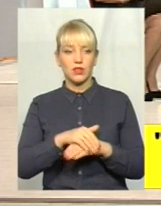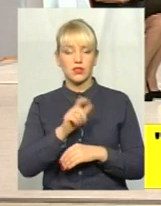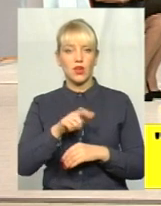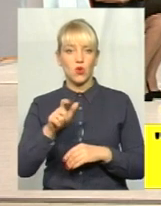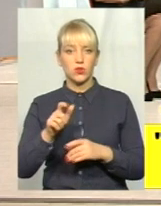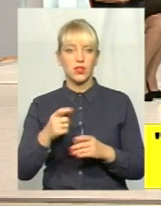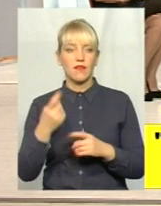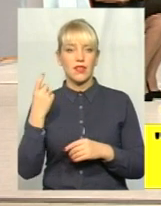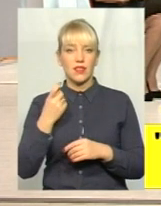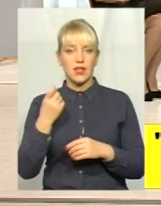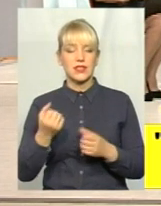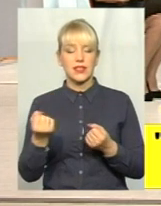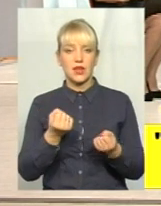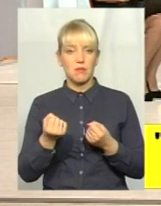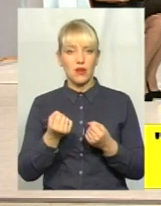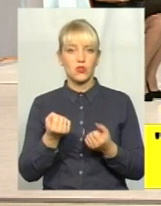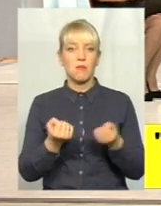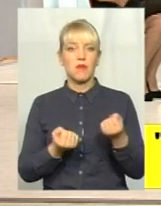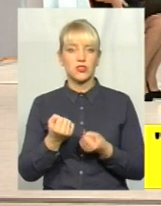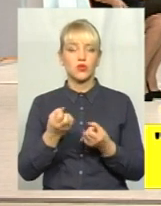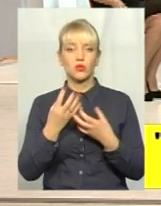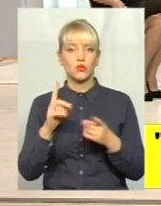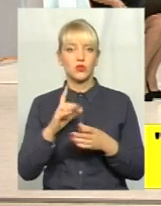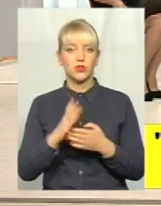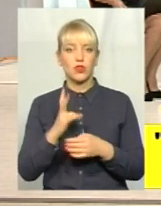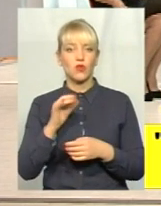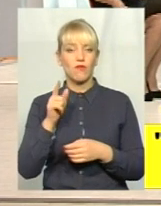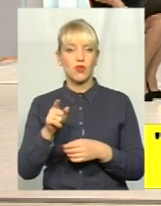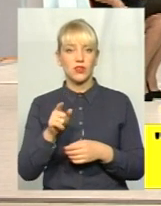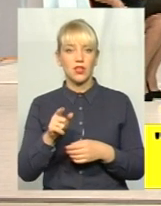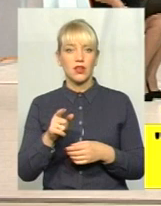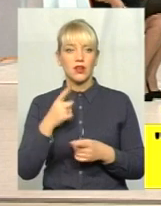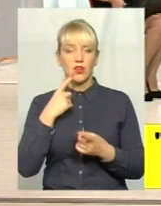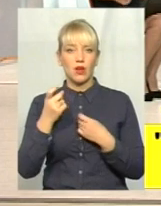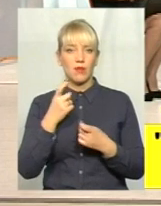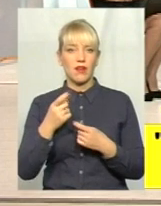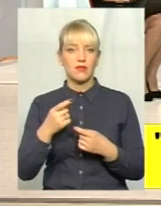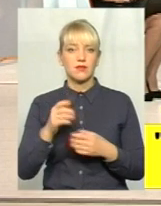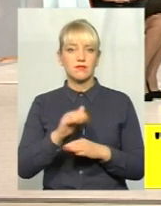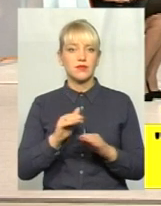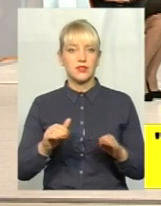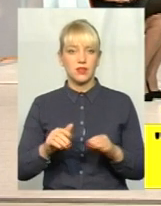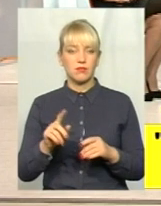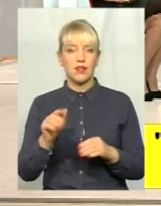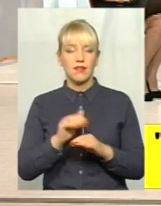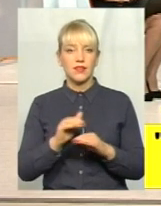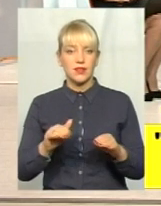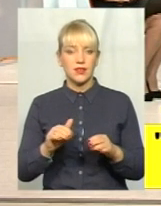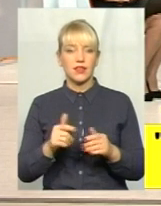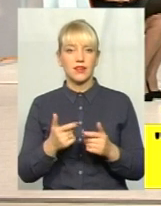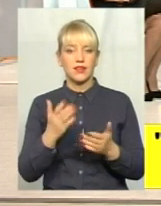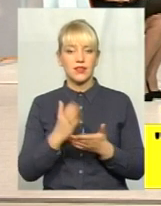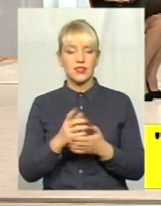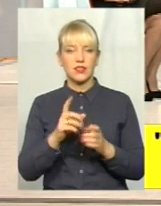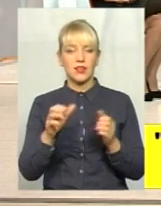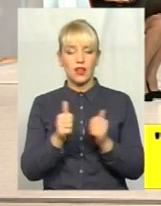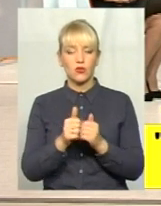власники тримають машини, мають, так, добре, що вони є, але вони грубляють і тим дітям. Добре, що діти знаходяться, рядом з школою, є